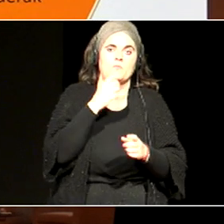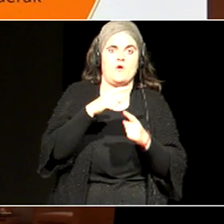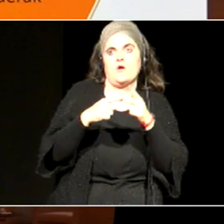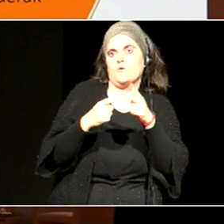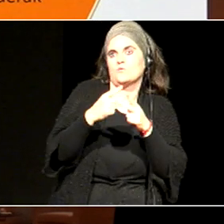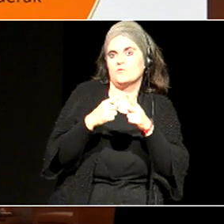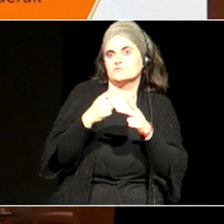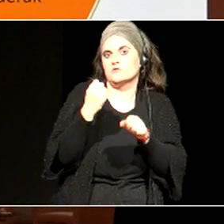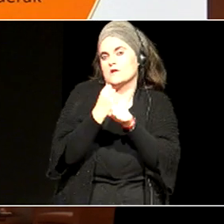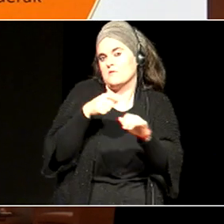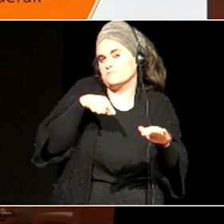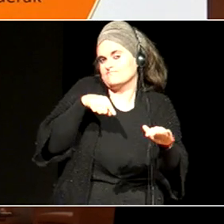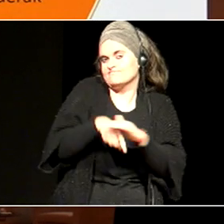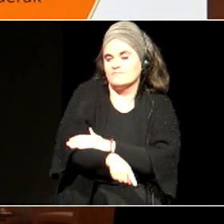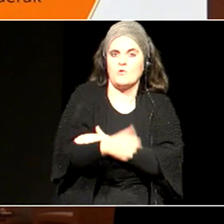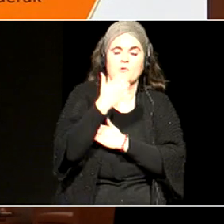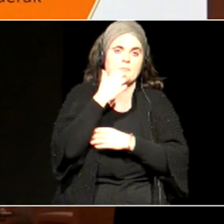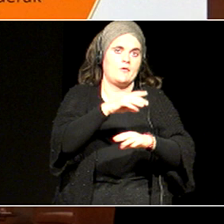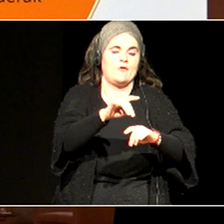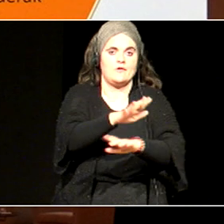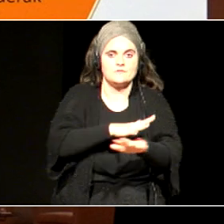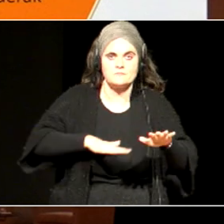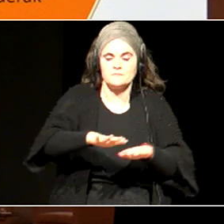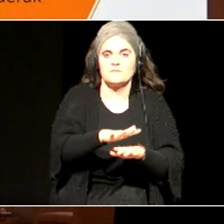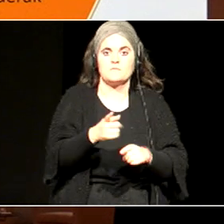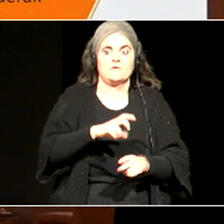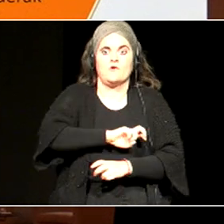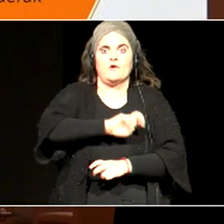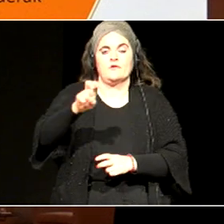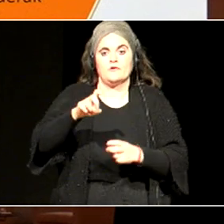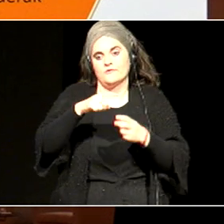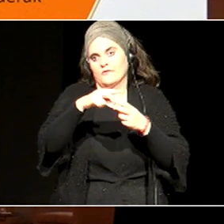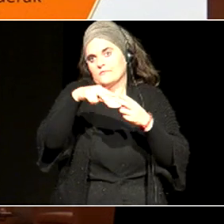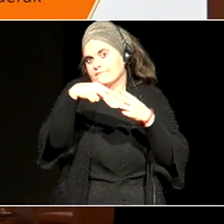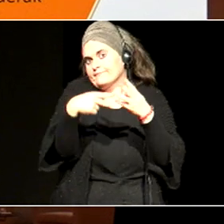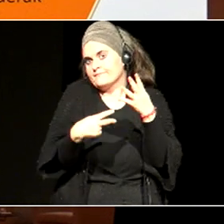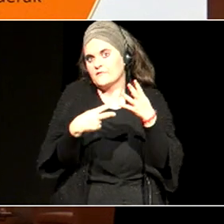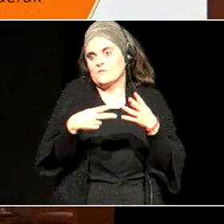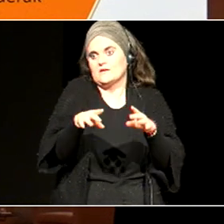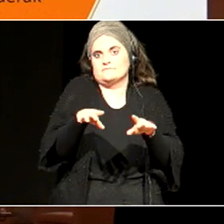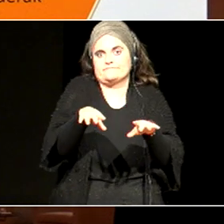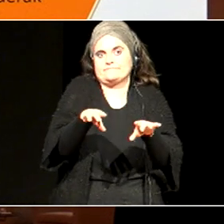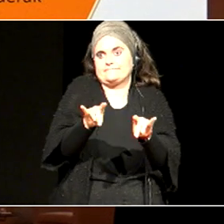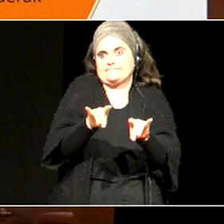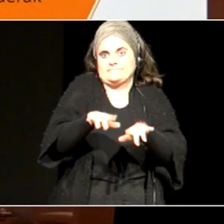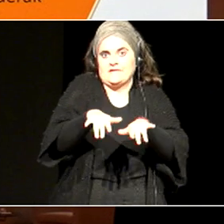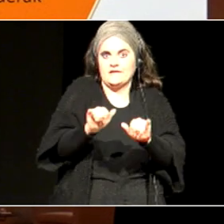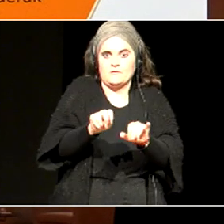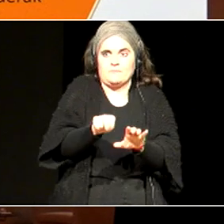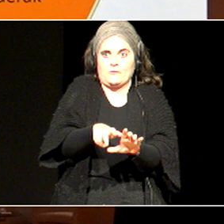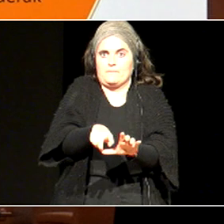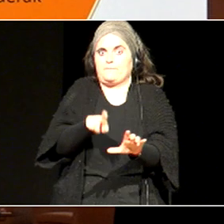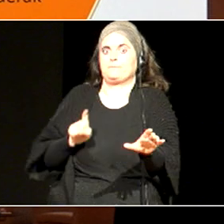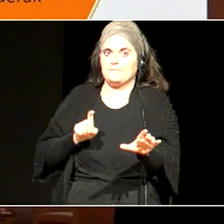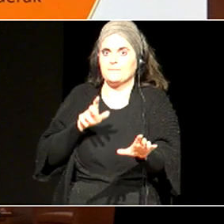jorratu duelako, espazioak, baina beste batean agian, ikutu gabe, geratzen dira, edo geratu dira, hainbat aspektu,